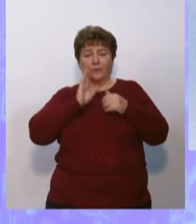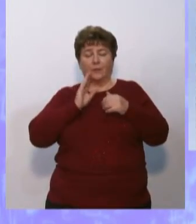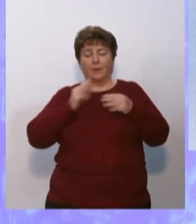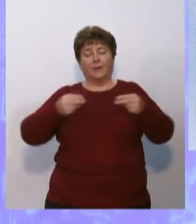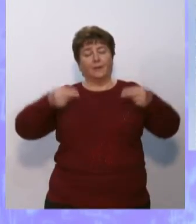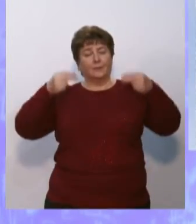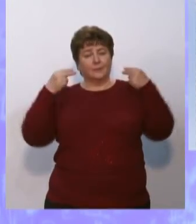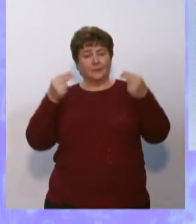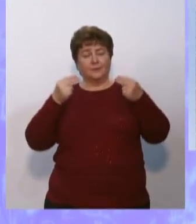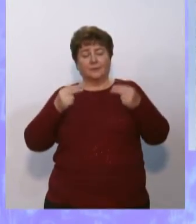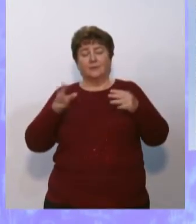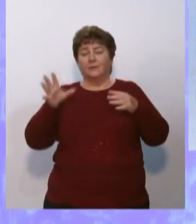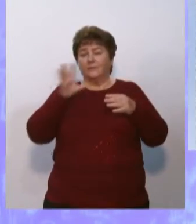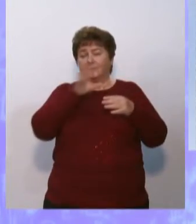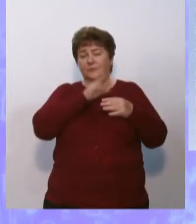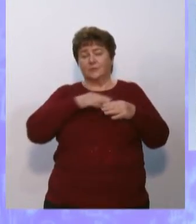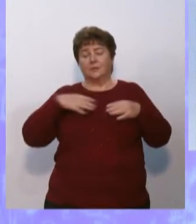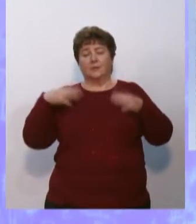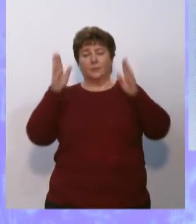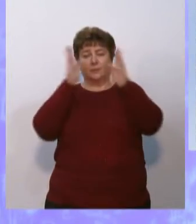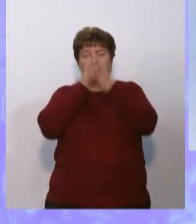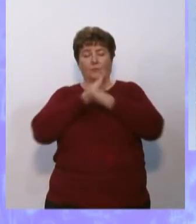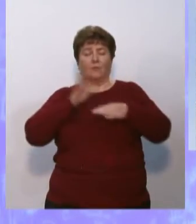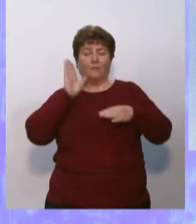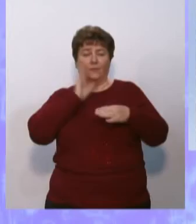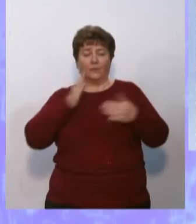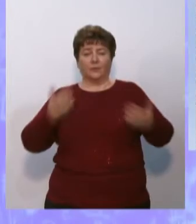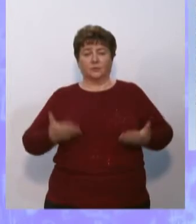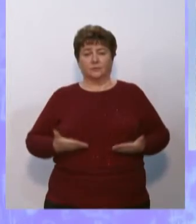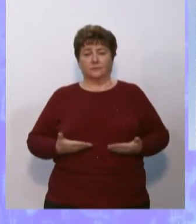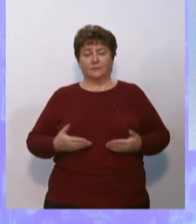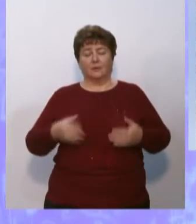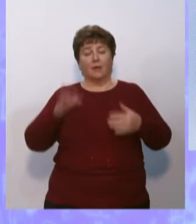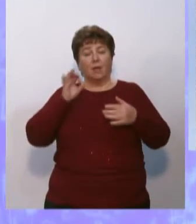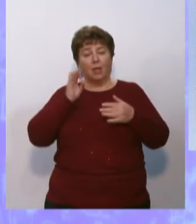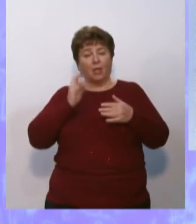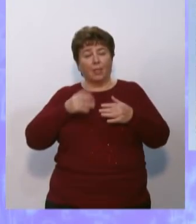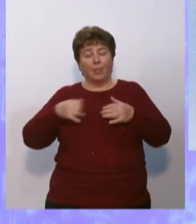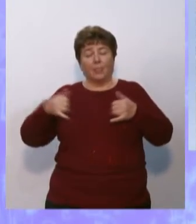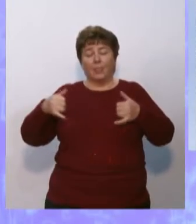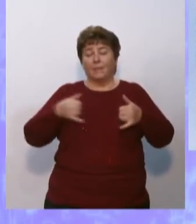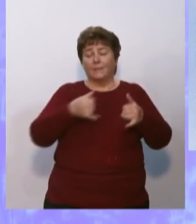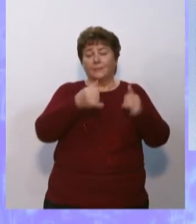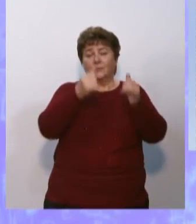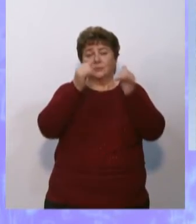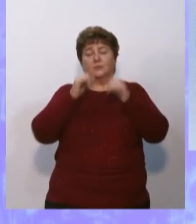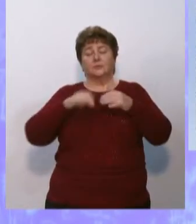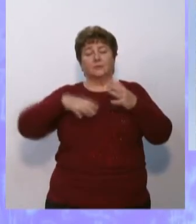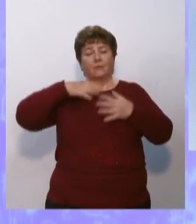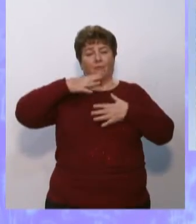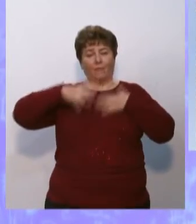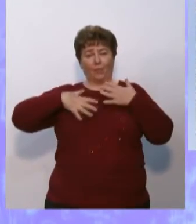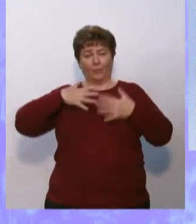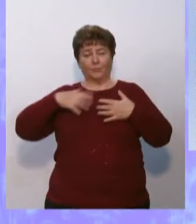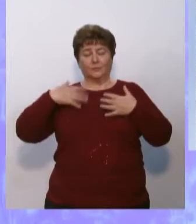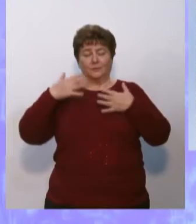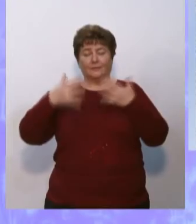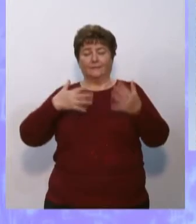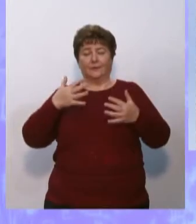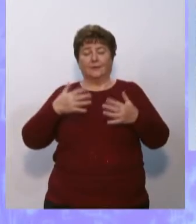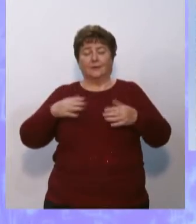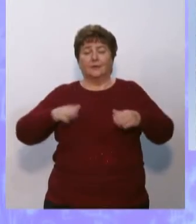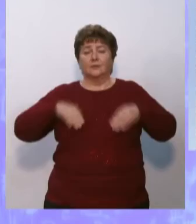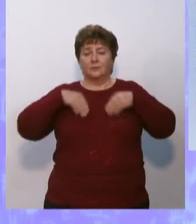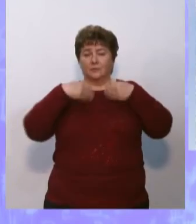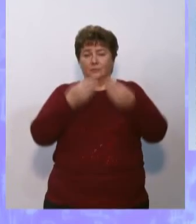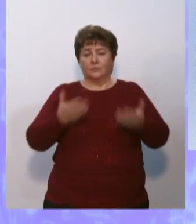красота всей природы. Вода жива. Она бежит и волнуется ветром, и дает жизнь и